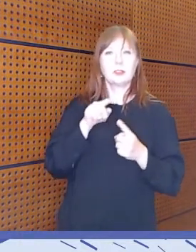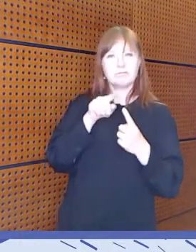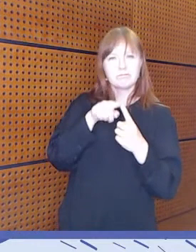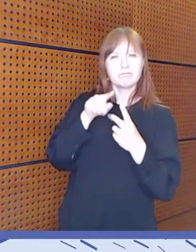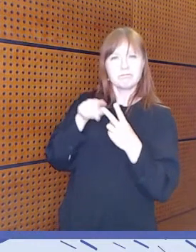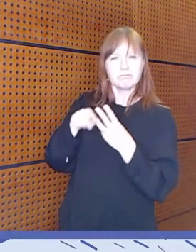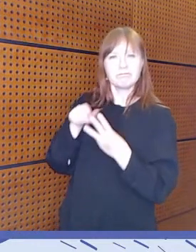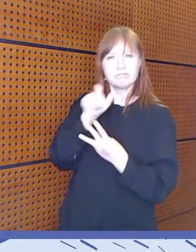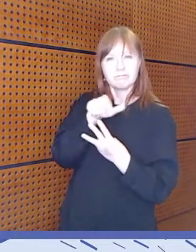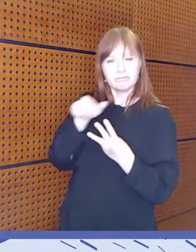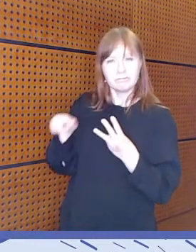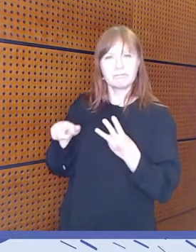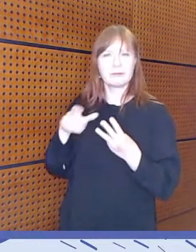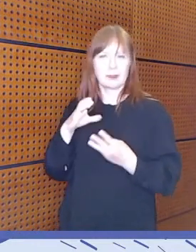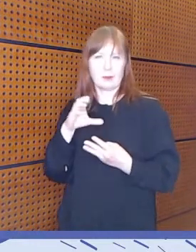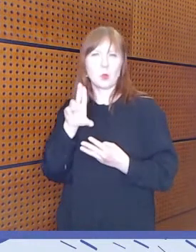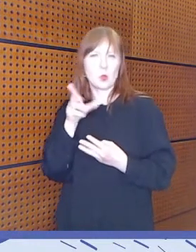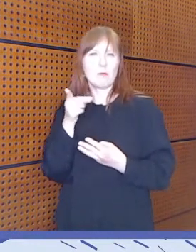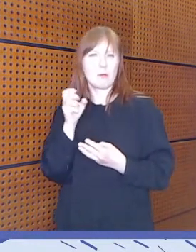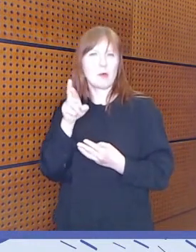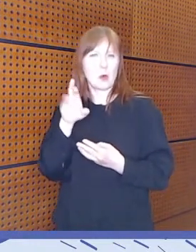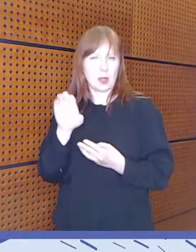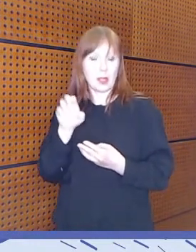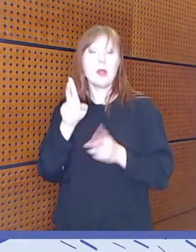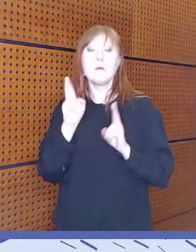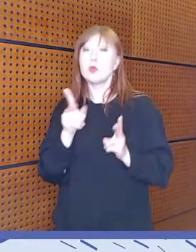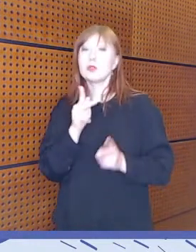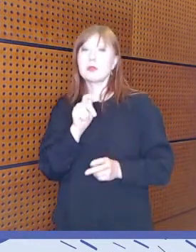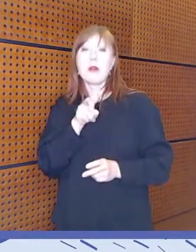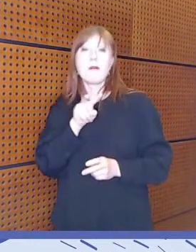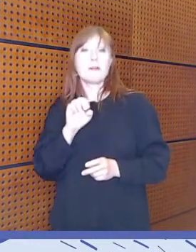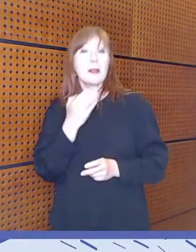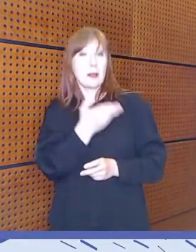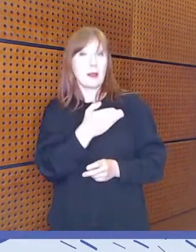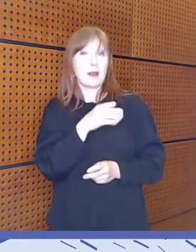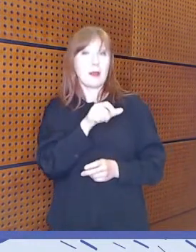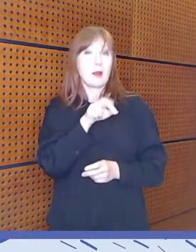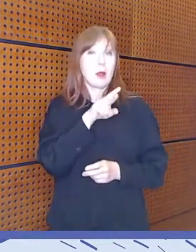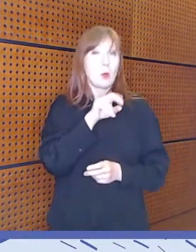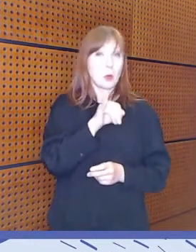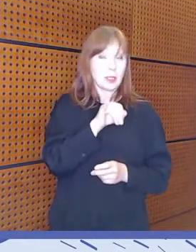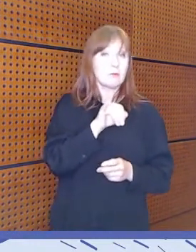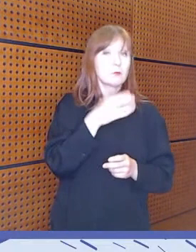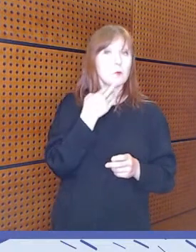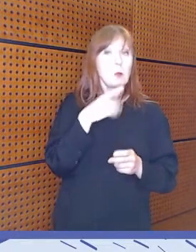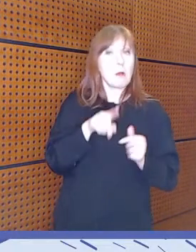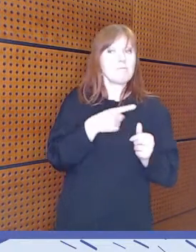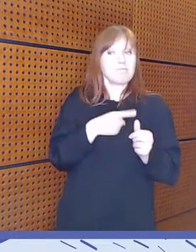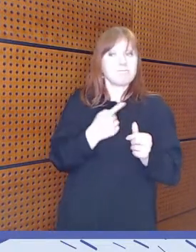ja Kuporeen ja myöskin Kaville ja Laurille alkuunpanijana.